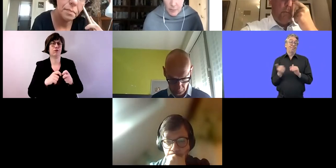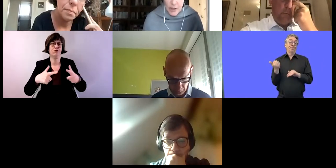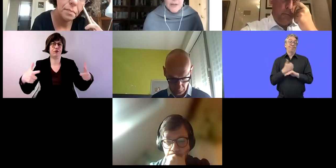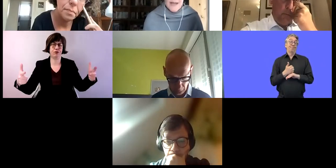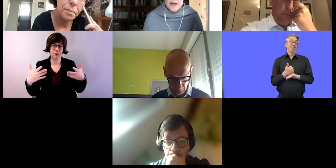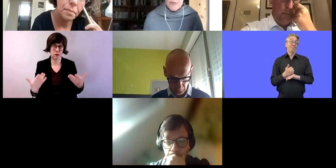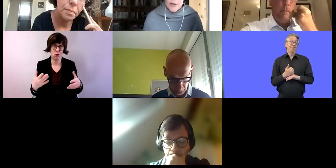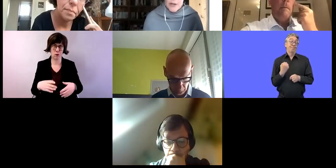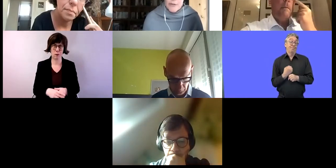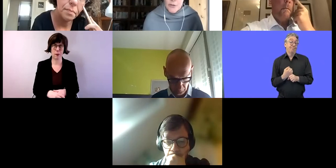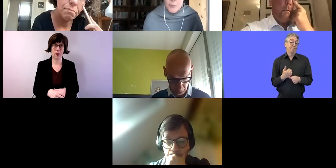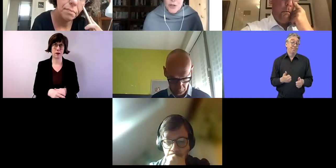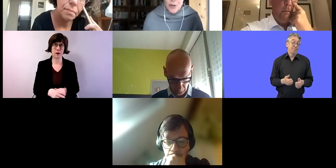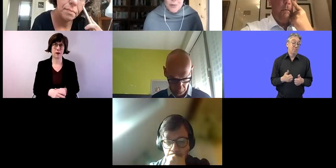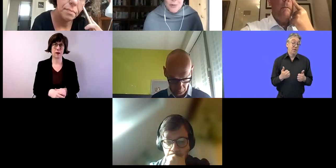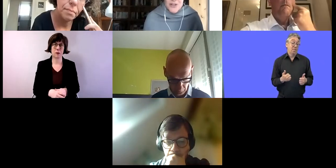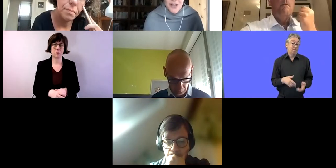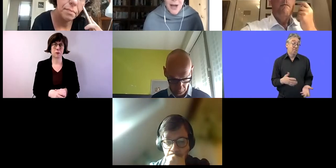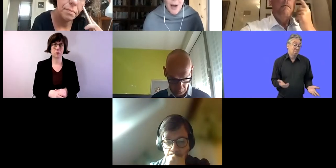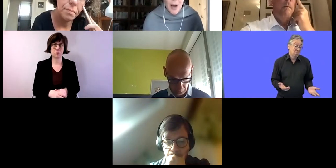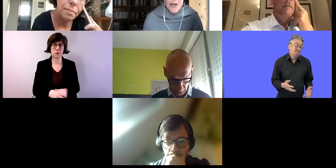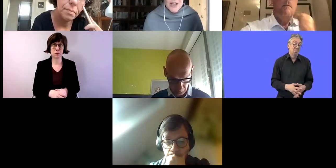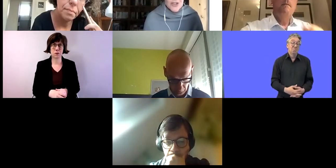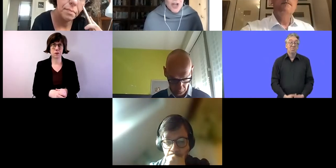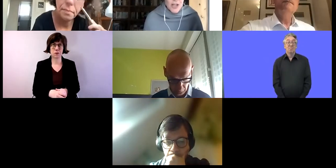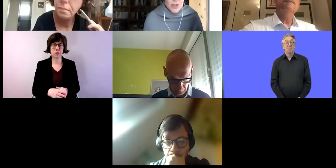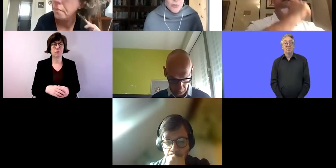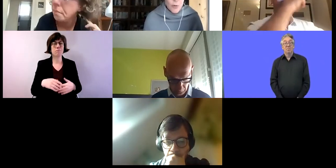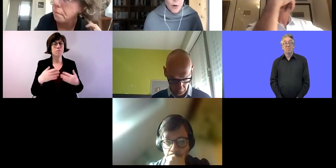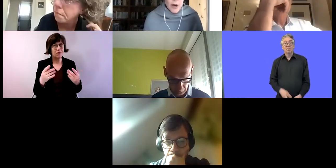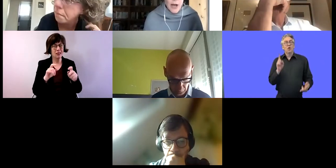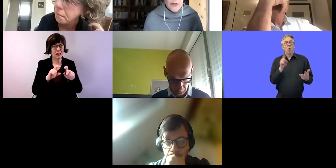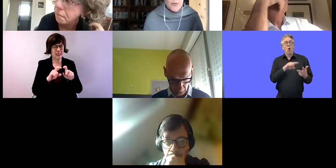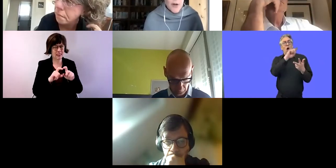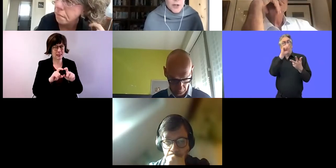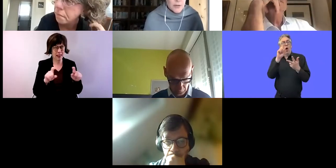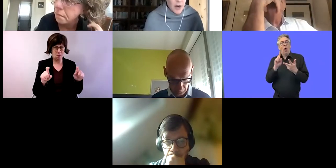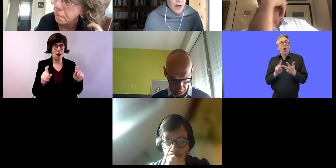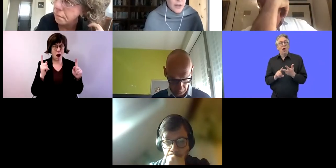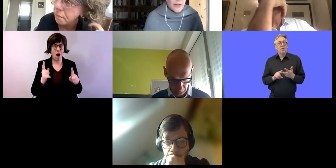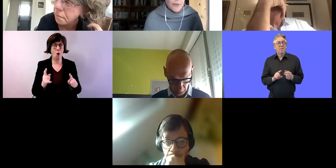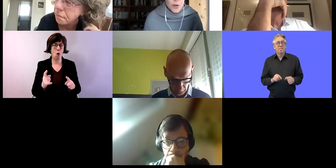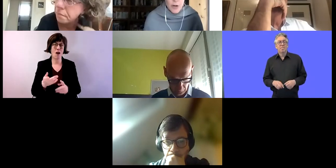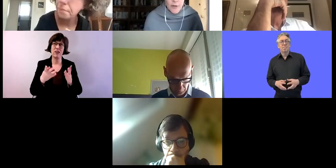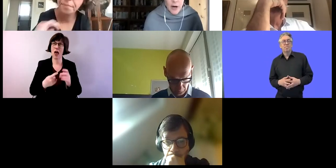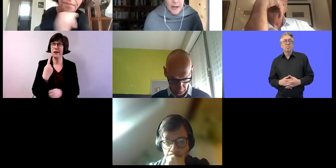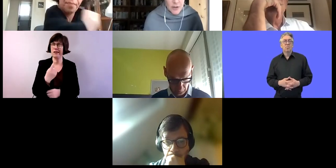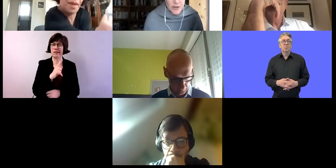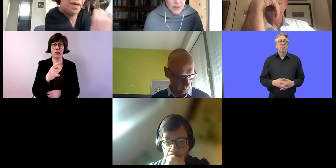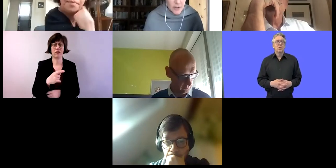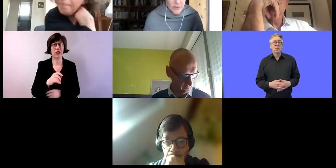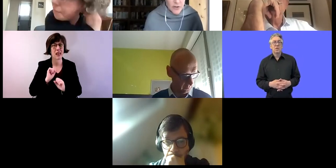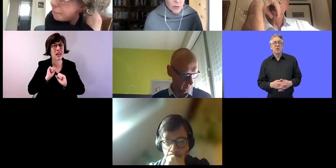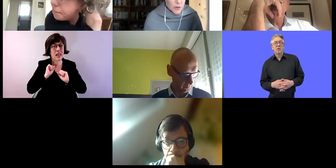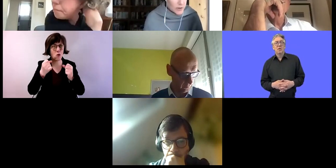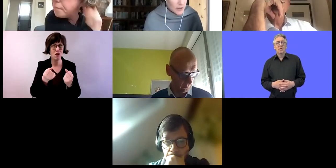der Sachen, es hört sich vielleicht nicht sehr innovativ an, war aber